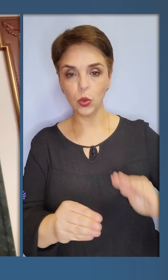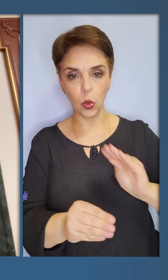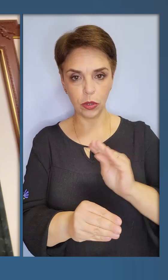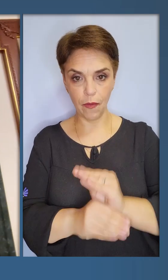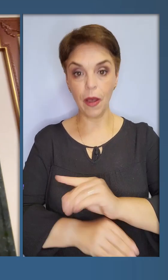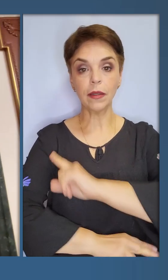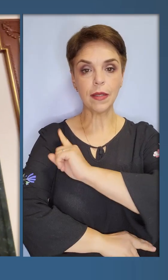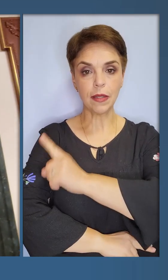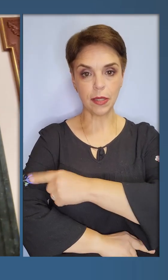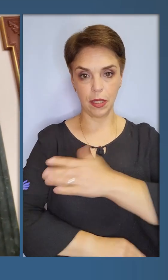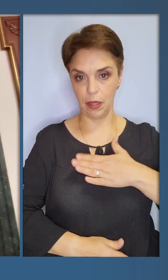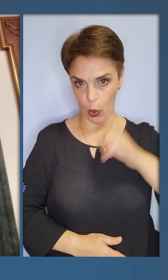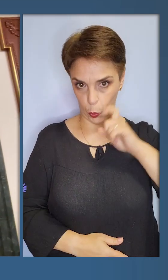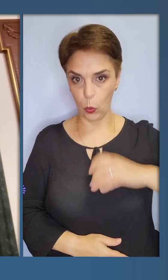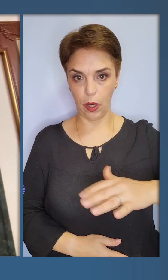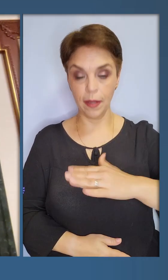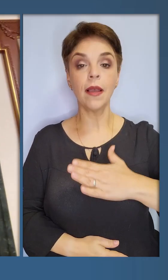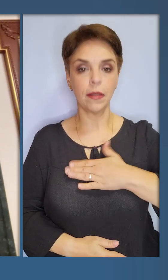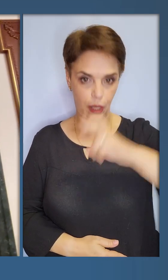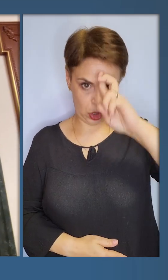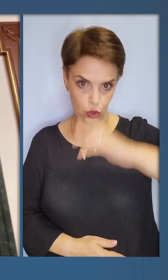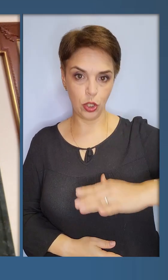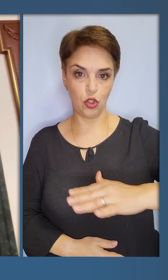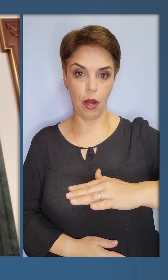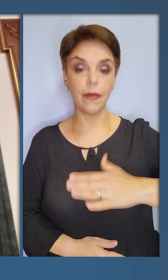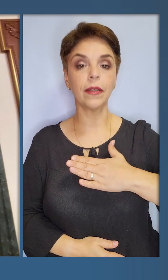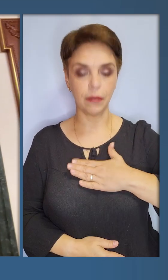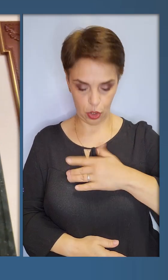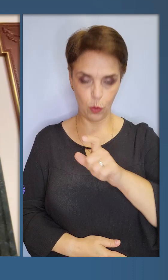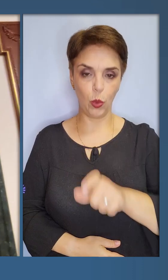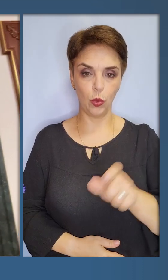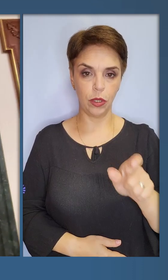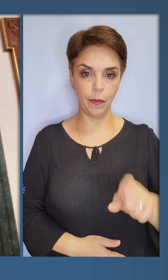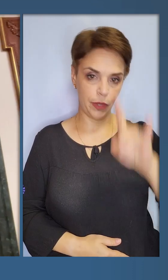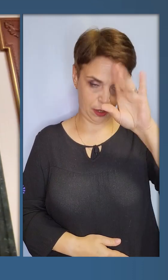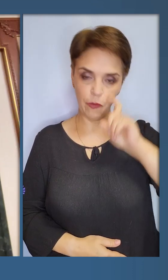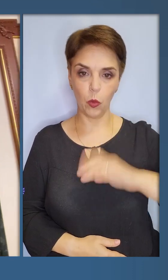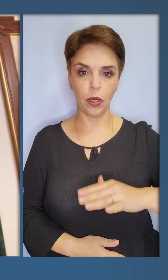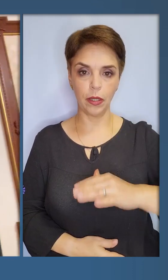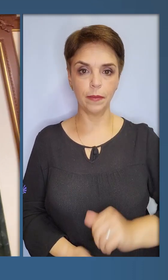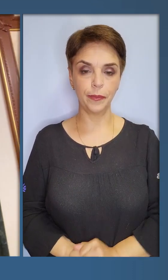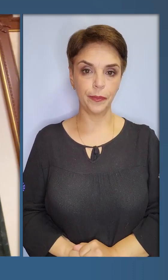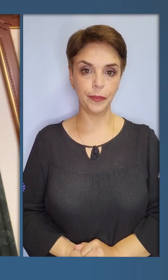додавати сили Україні, нашій державі, нашим людям. Слава Україні!